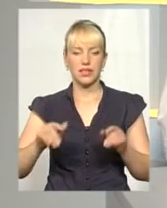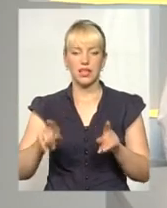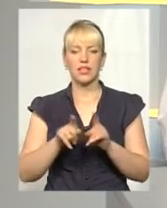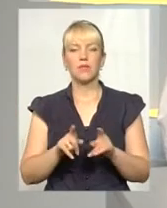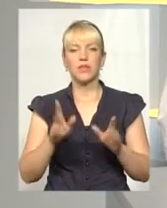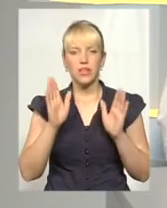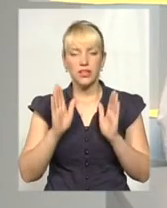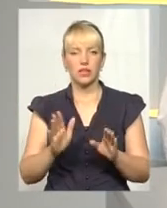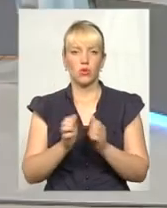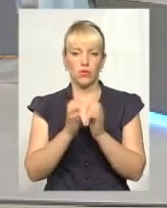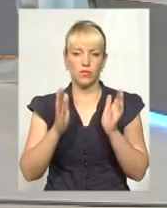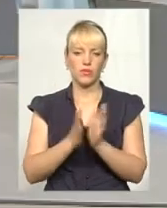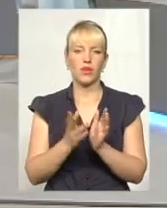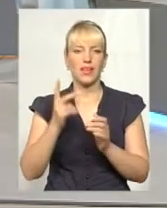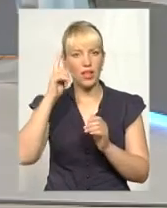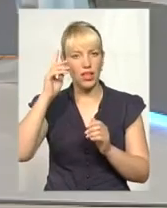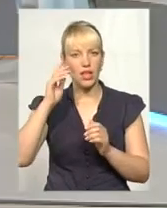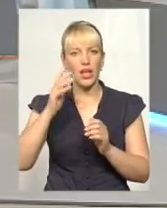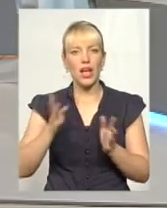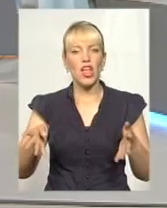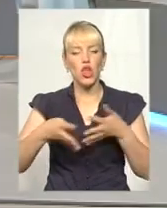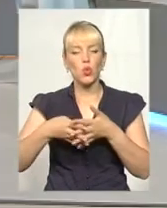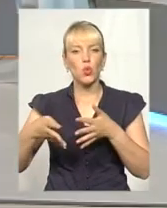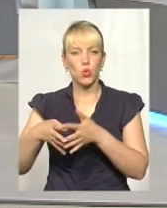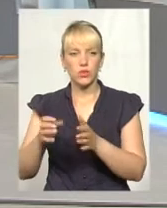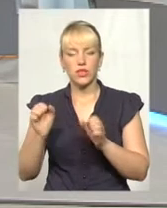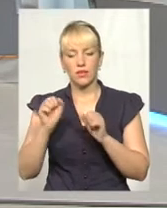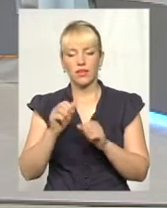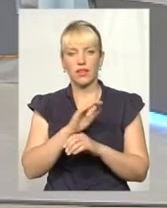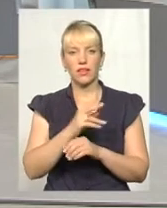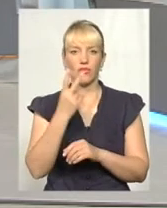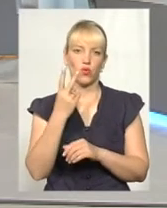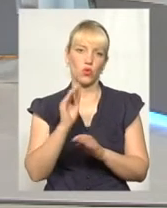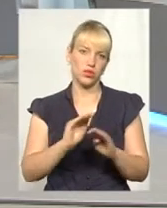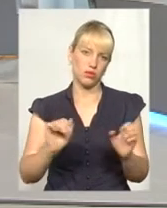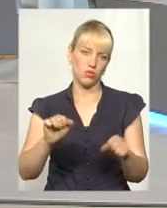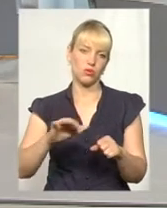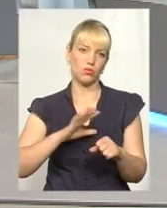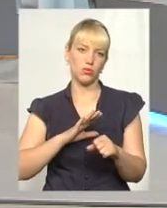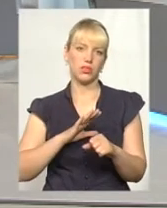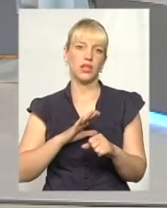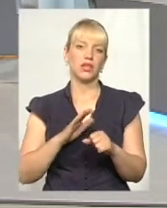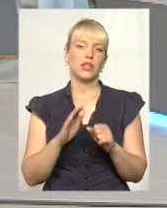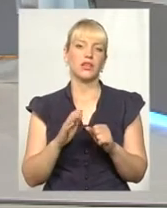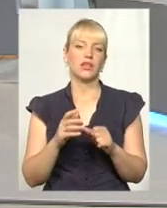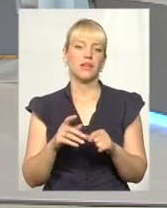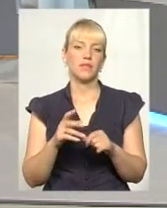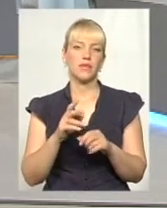включене навчання для дітей з особливими потребами. Найбільше 2-3 діток може бути в такому класі при кількості 20 осіб.